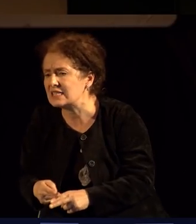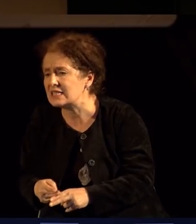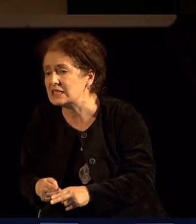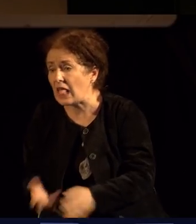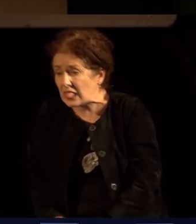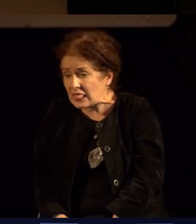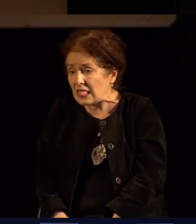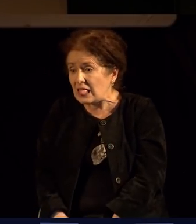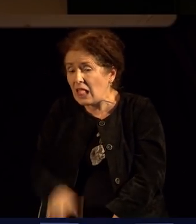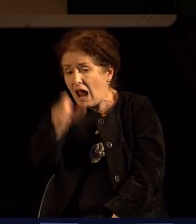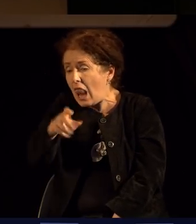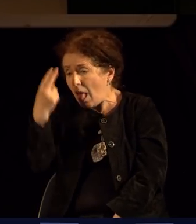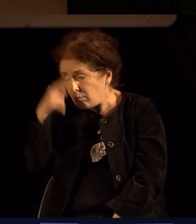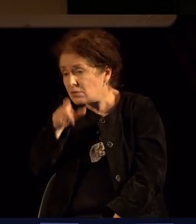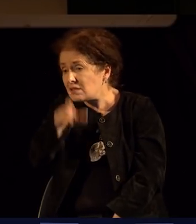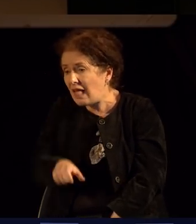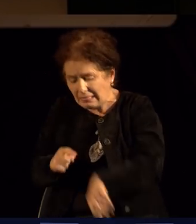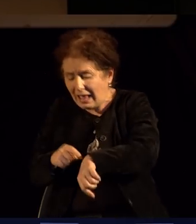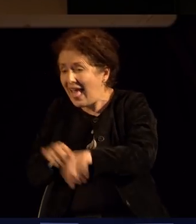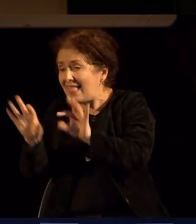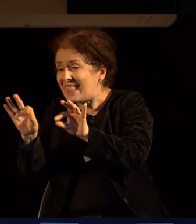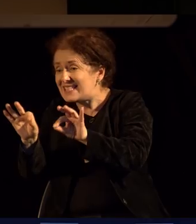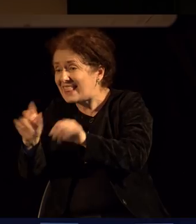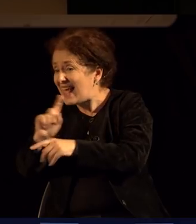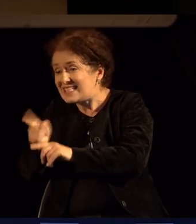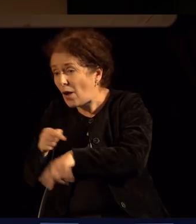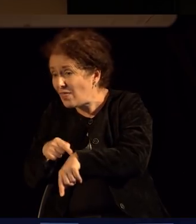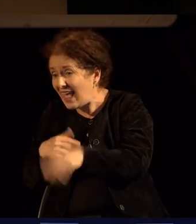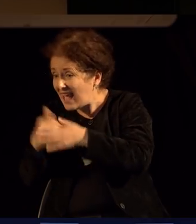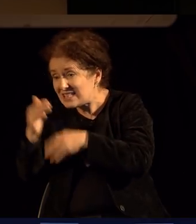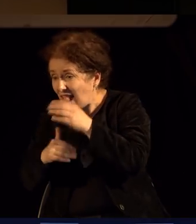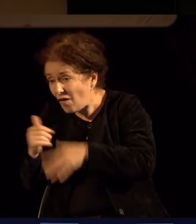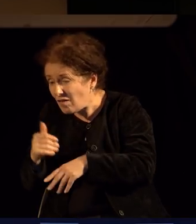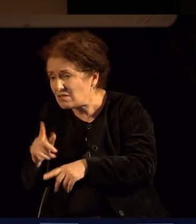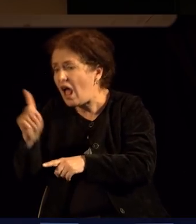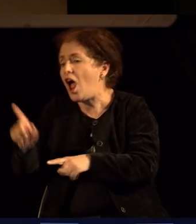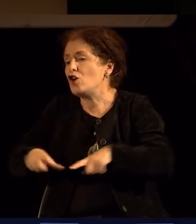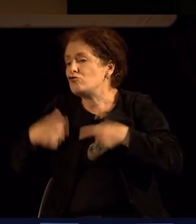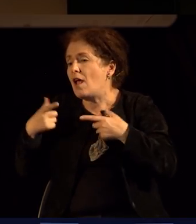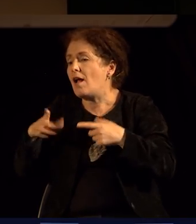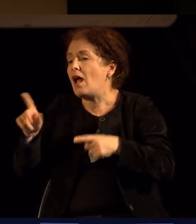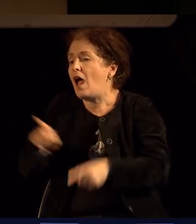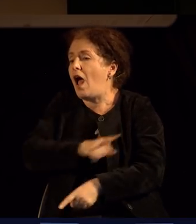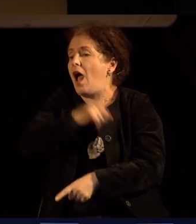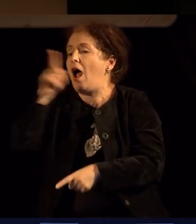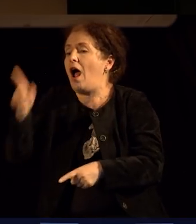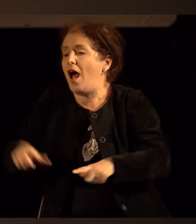И сега што? За неколку секунди задоволство, сега цел живот ви ќе страдате.